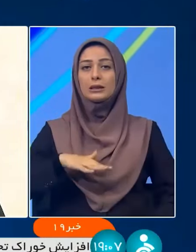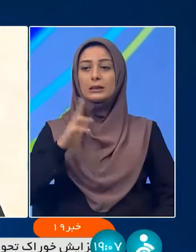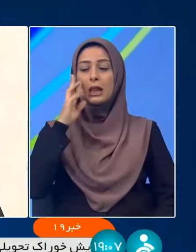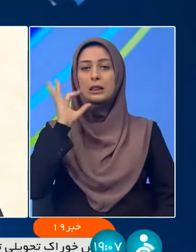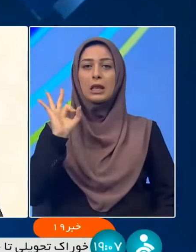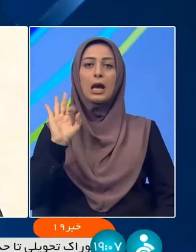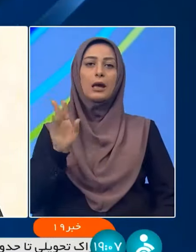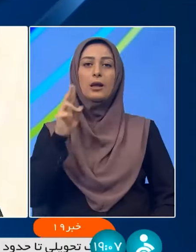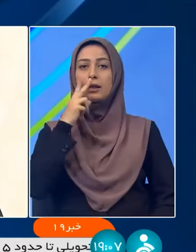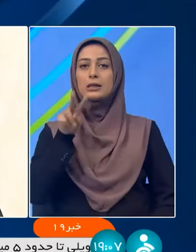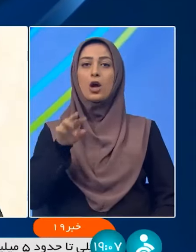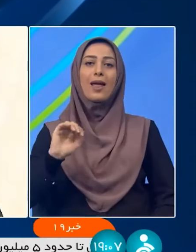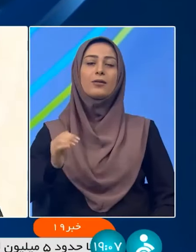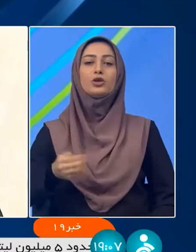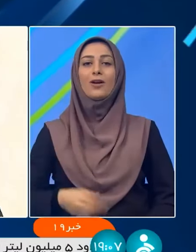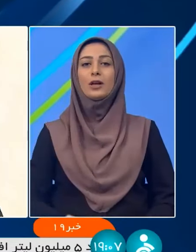قرار گرفته